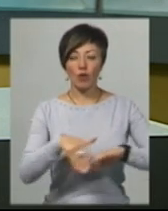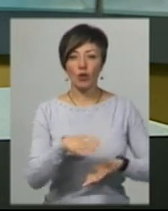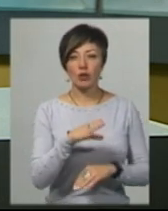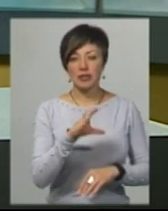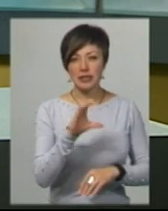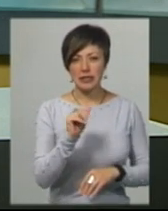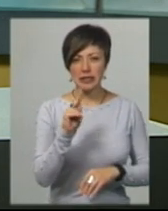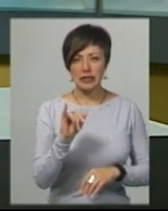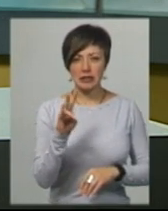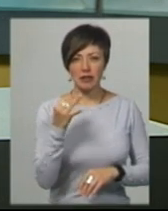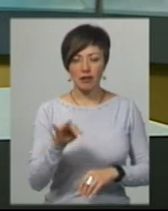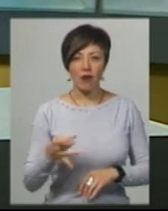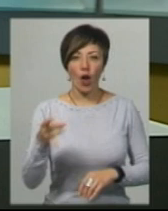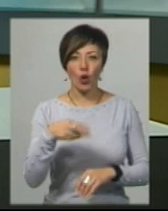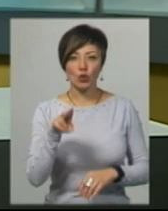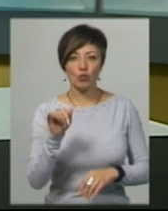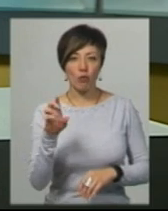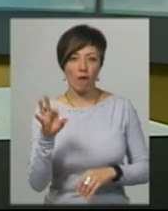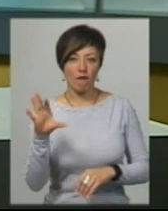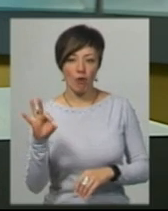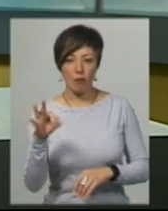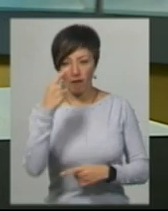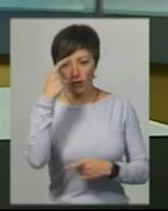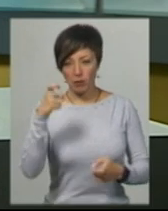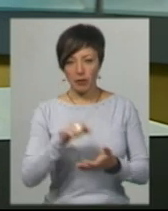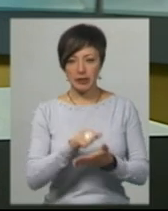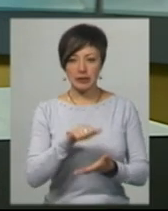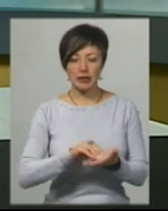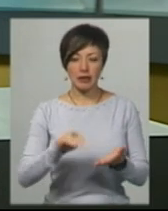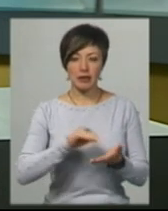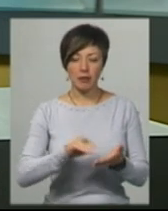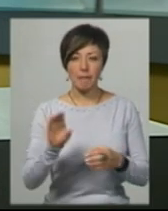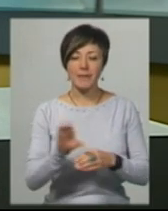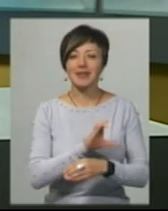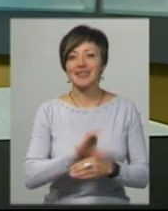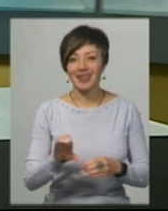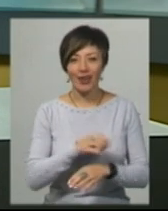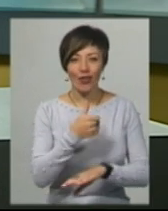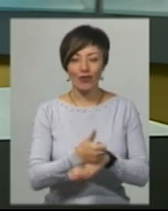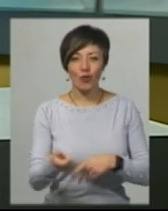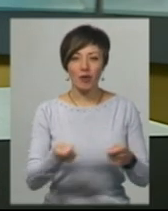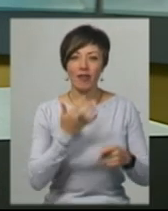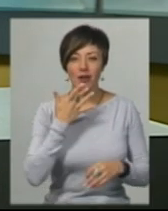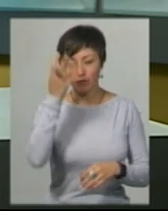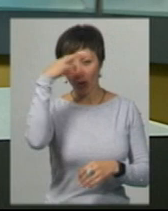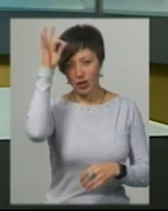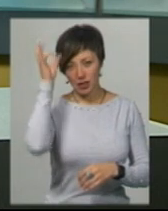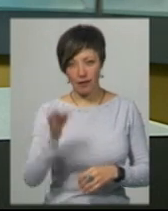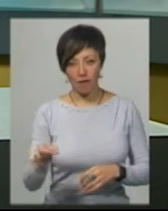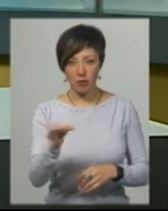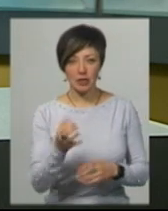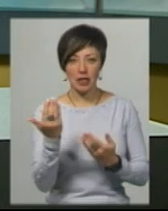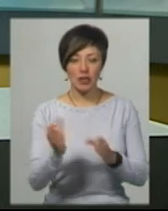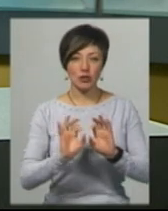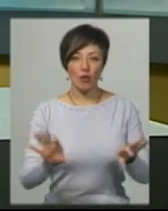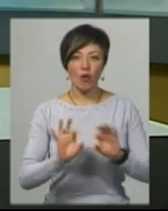-Сіцінського у мікрорайоні Дубове. Про це повідомила прес-секретар головного управління Нацполіції Хмельницької області Інна Глега. За